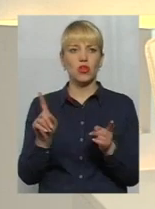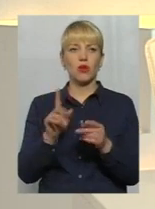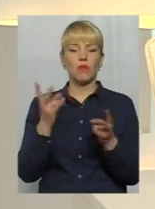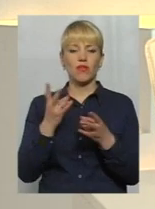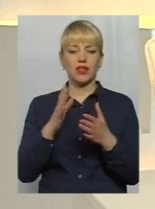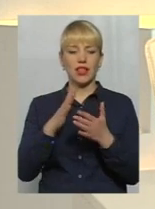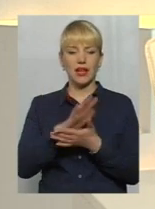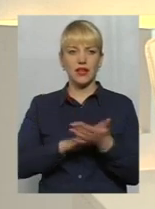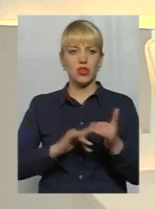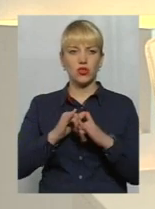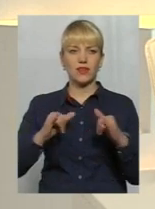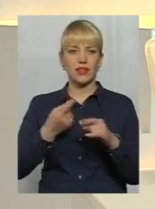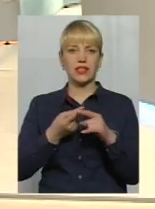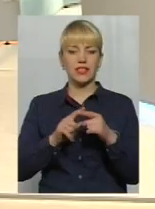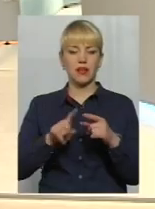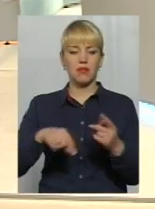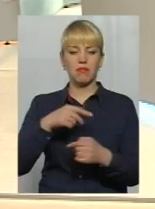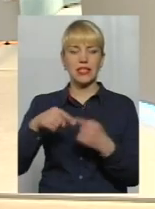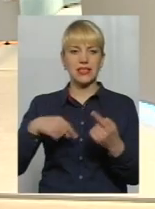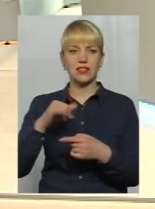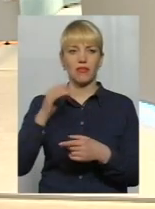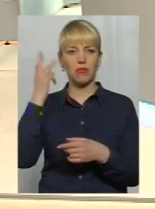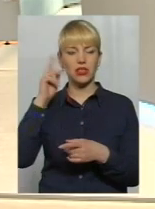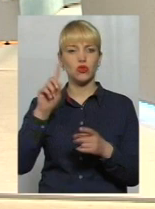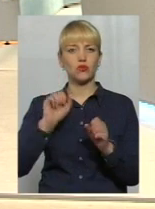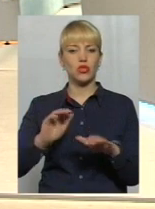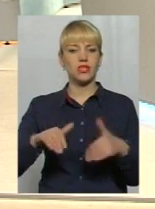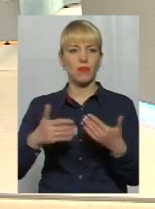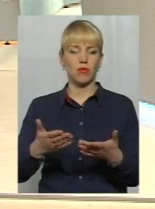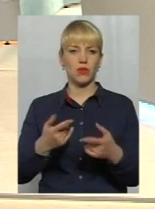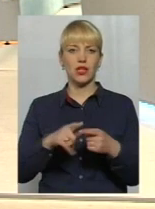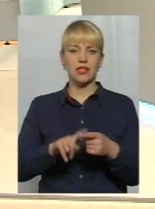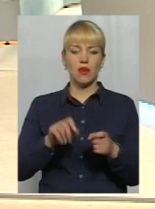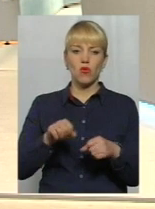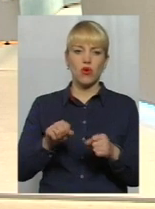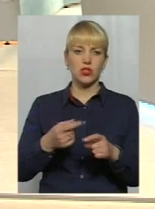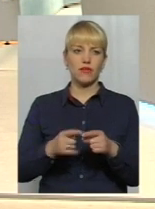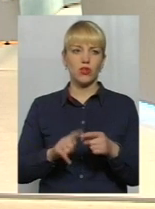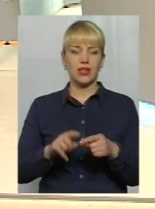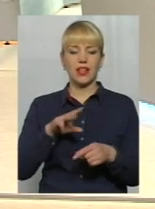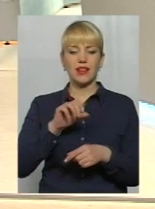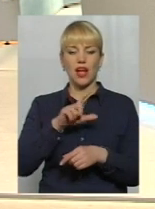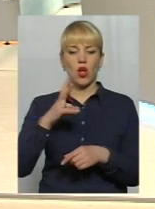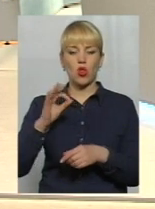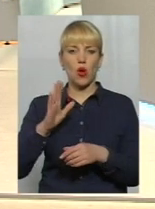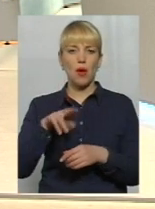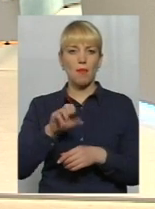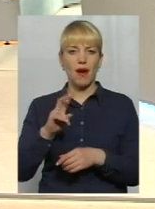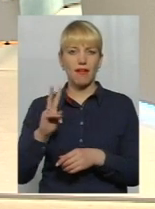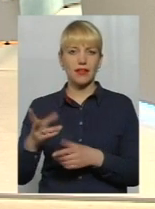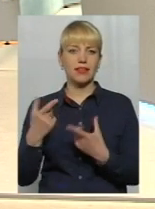розвиватися цей бізнес в Хмельницькому? Що можуть запропонувати? Це, можливо, той технопарк, де мають